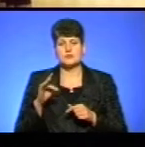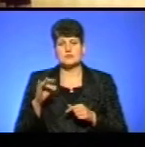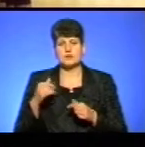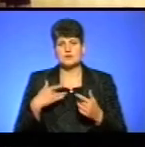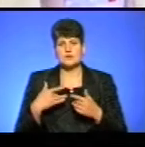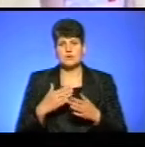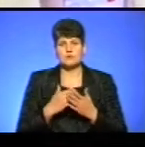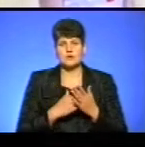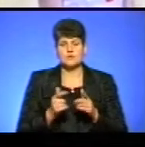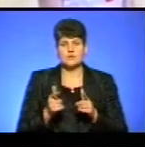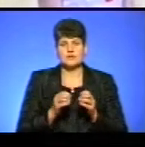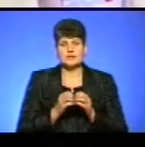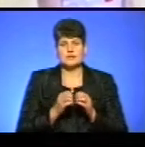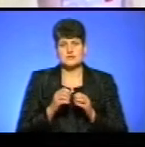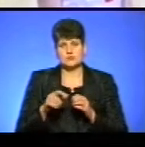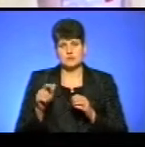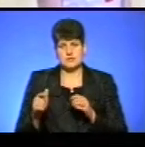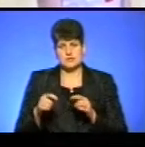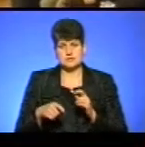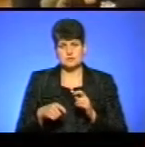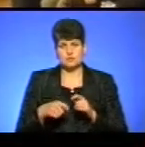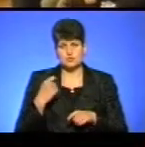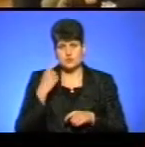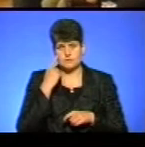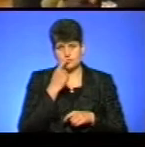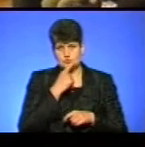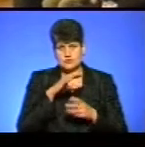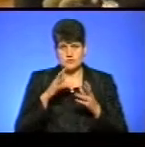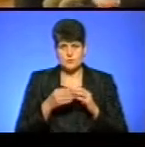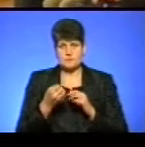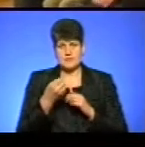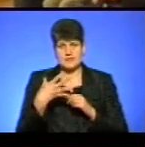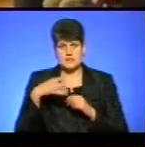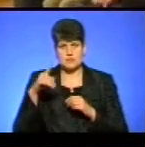підготували десятеро людей із порушеннями зору. Загалом 15 номерів.